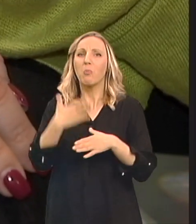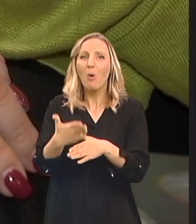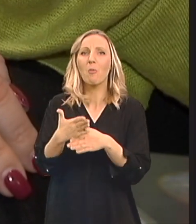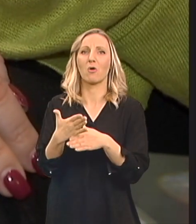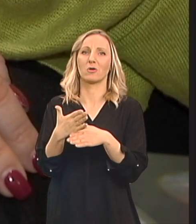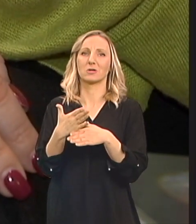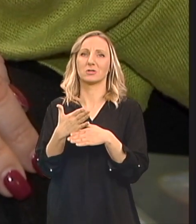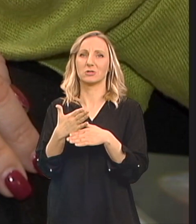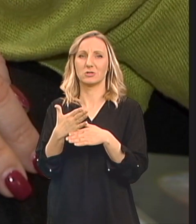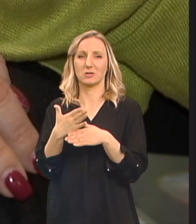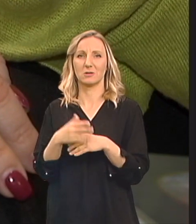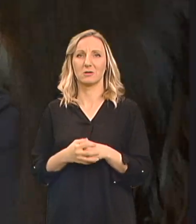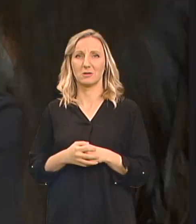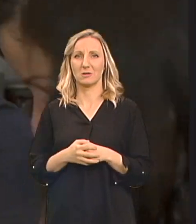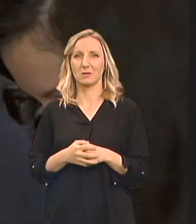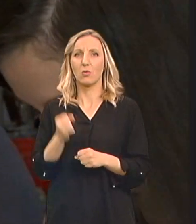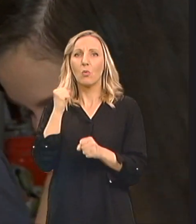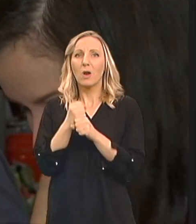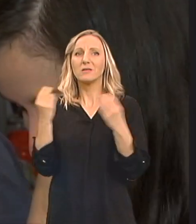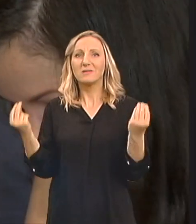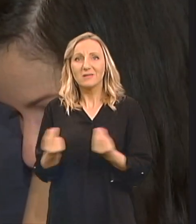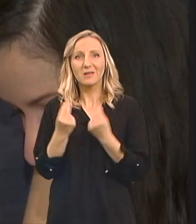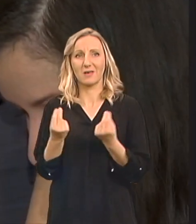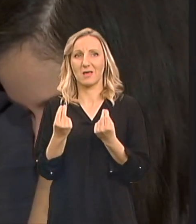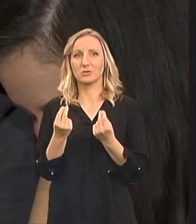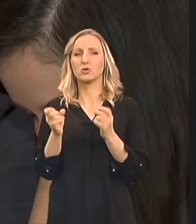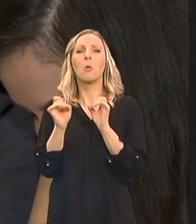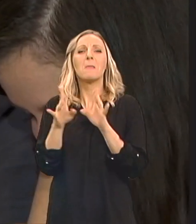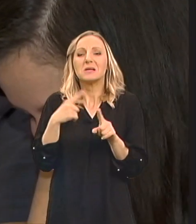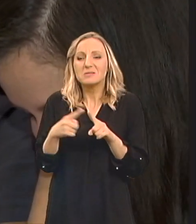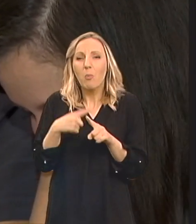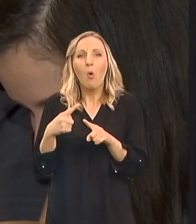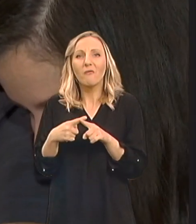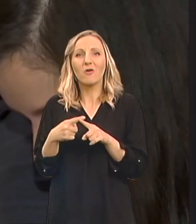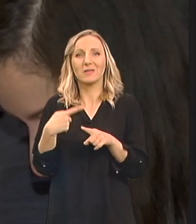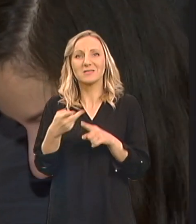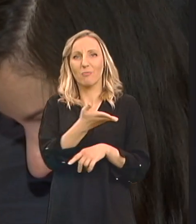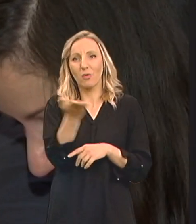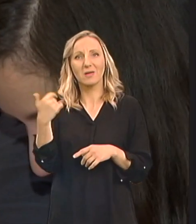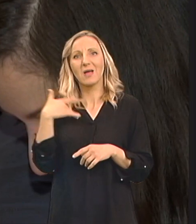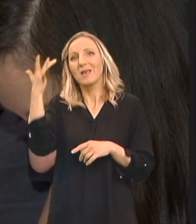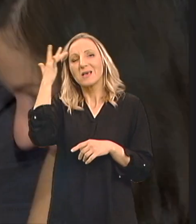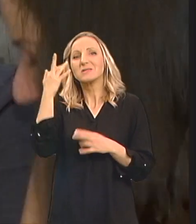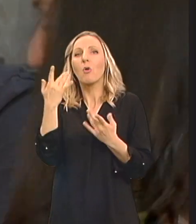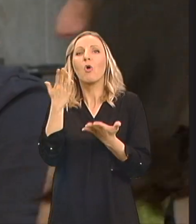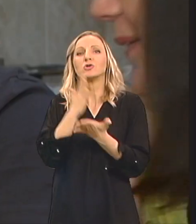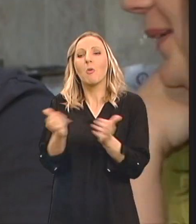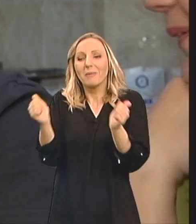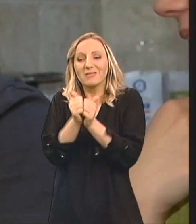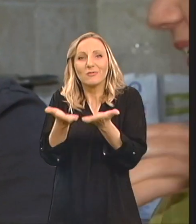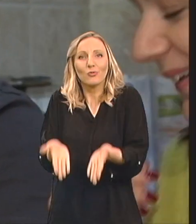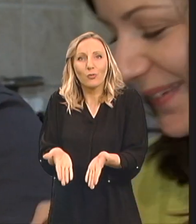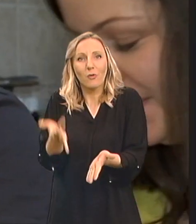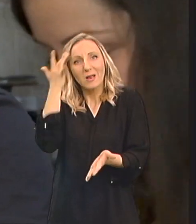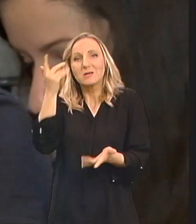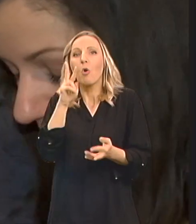uraditi nešto lijepo bez ikakvog povoda Jer ne znamo dok li će ti ljudi biti tu I ne znamo dok li ćemo